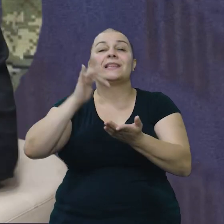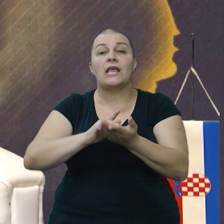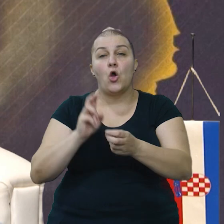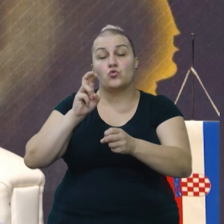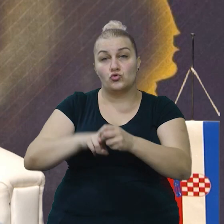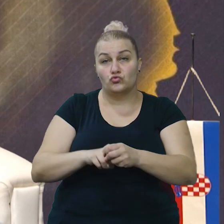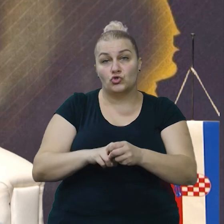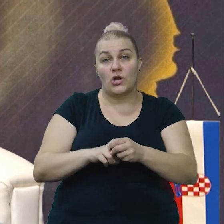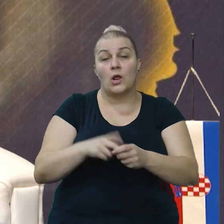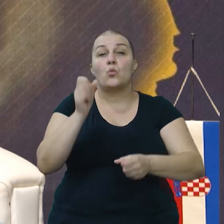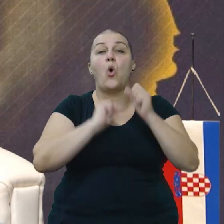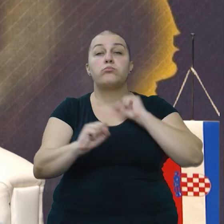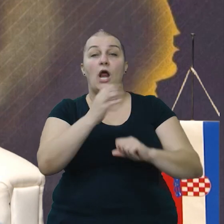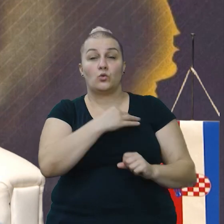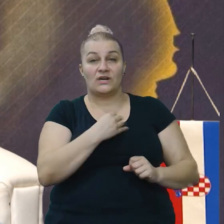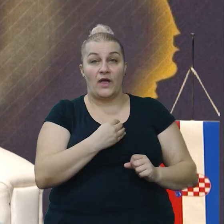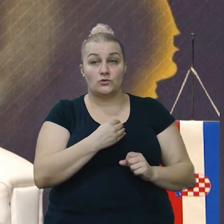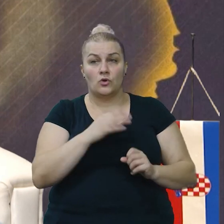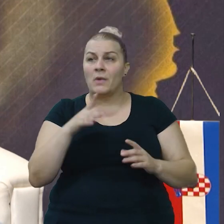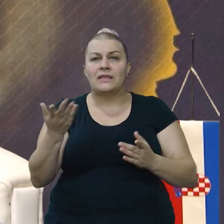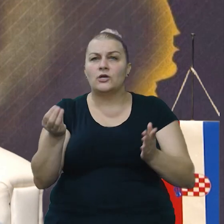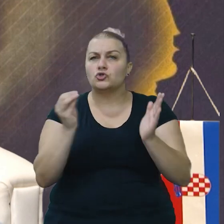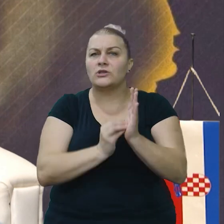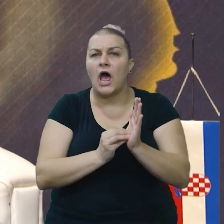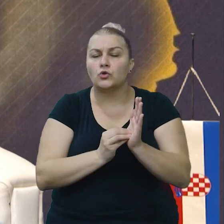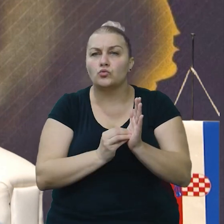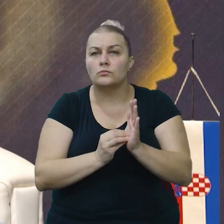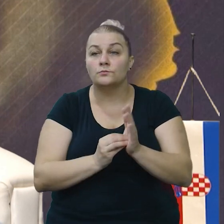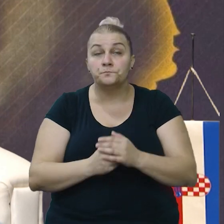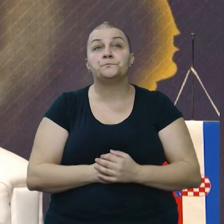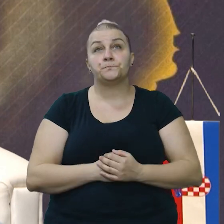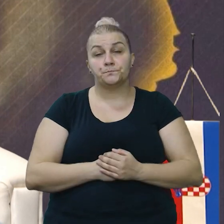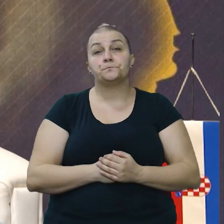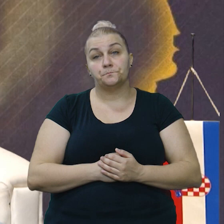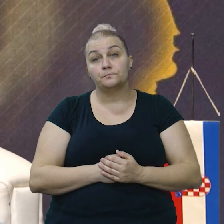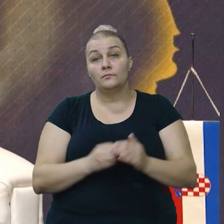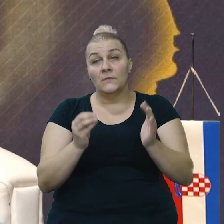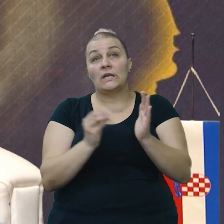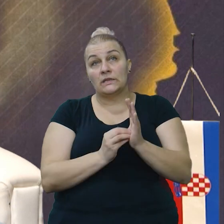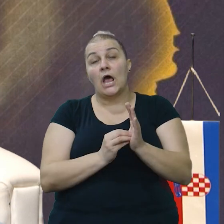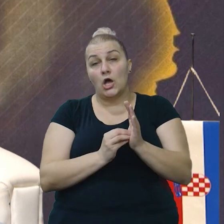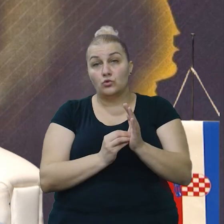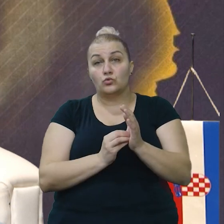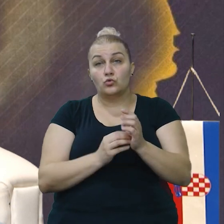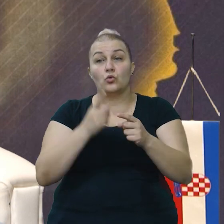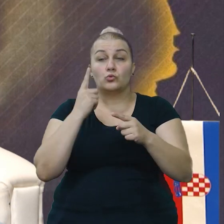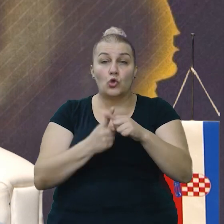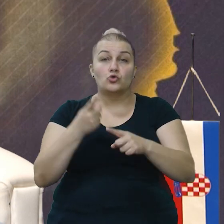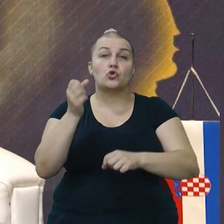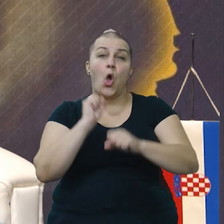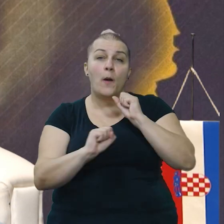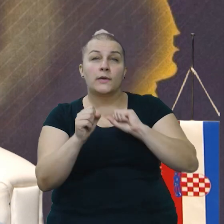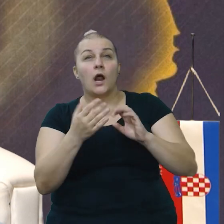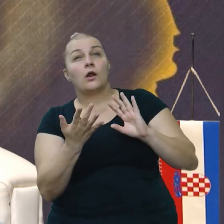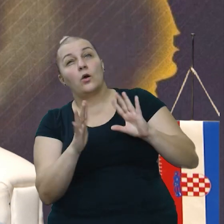gotovo ste već i odgovorili, u obranu Hrvatske. Imate neki datum točno? Pa datum bi bio direktno u obranu